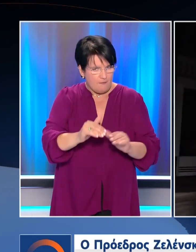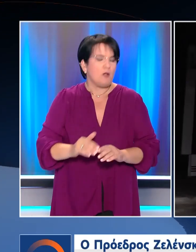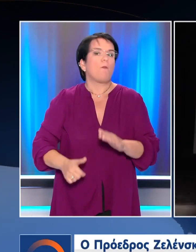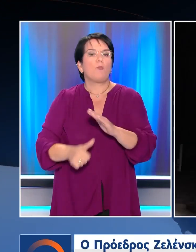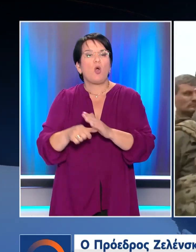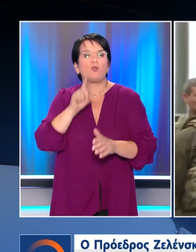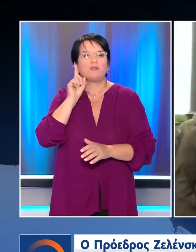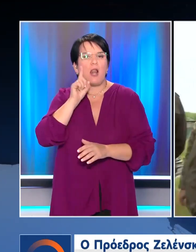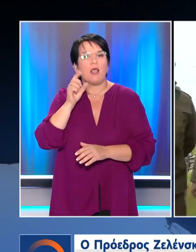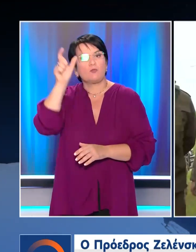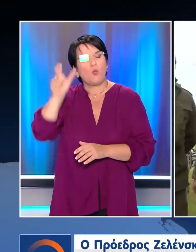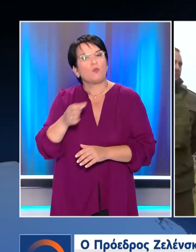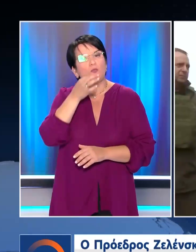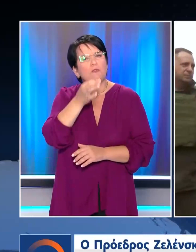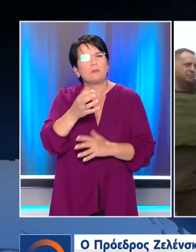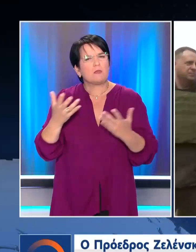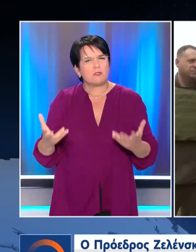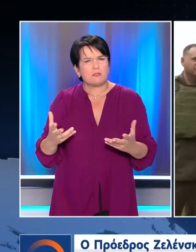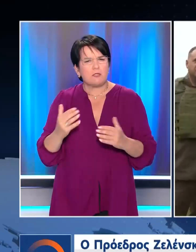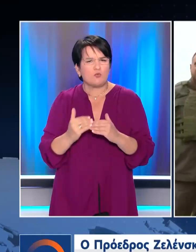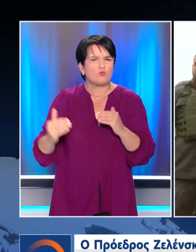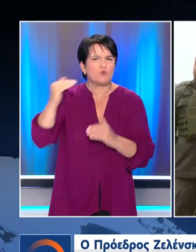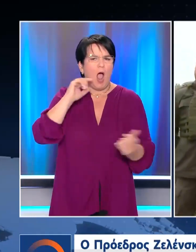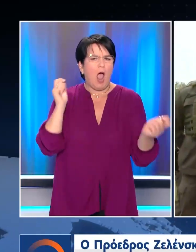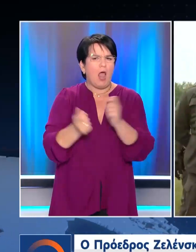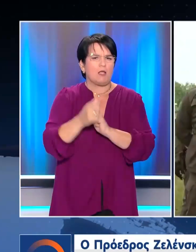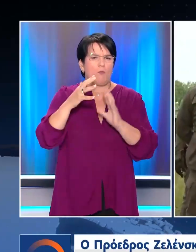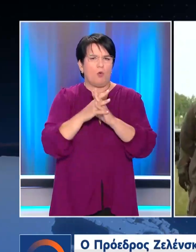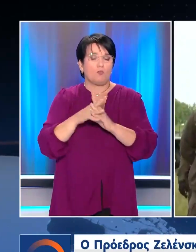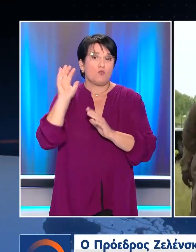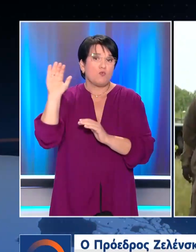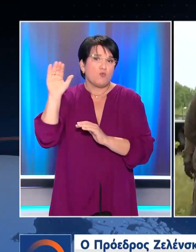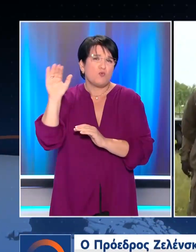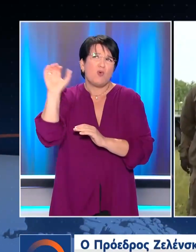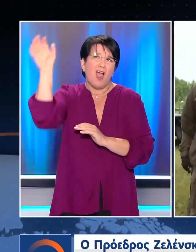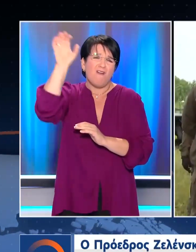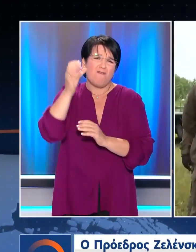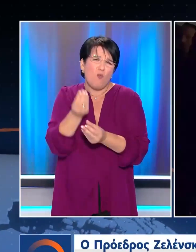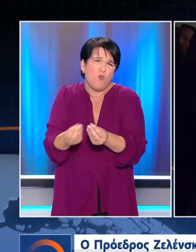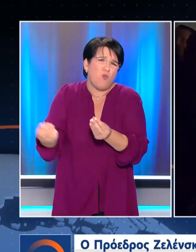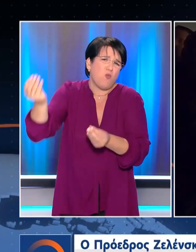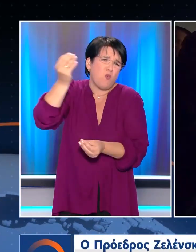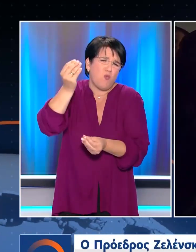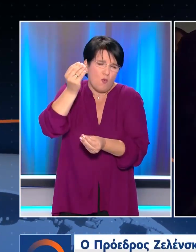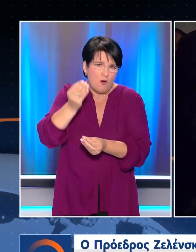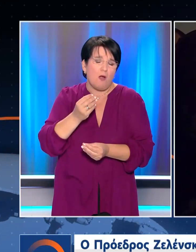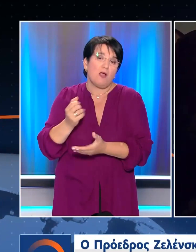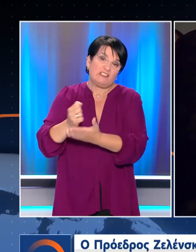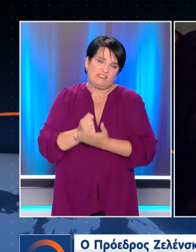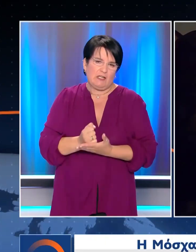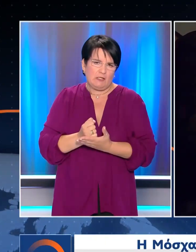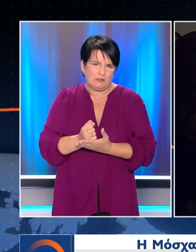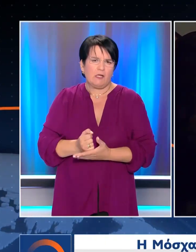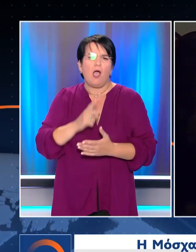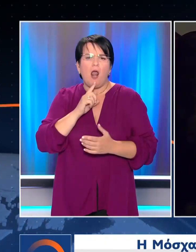πρόεδρος Ελένσκη αναφέρει Ότι πρόκειται για το μη στον πόλεμο Ζητώντας ακόμη περισσότερο Στρατιωτικό εξοπλισμό από τη Δύση Η